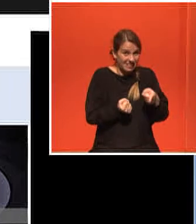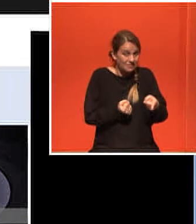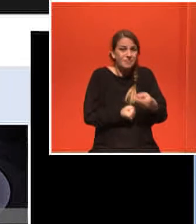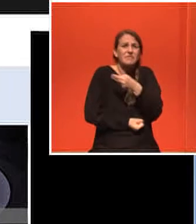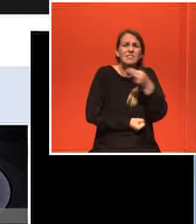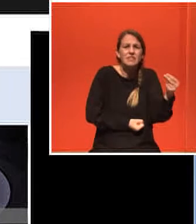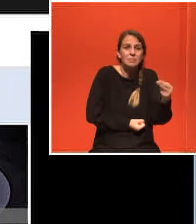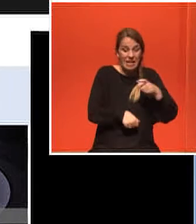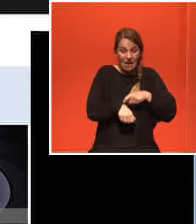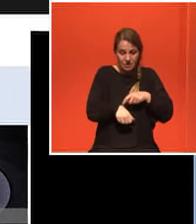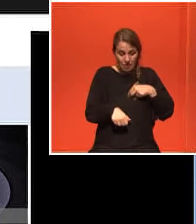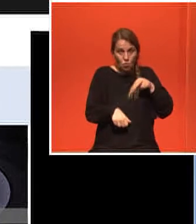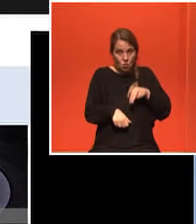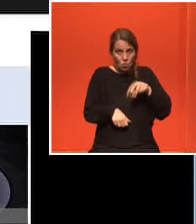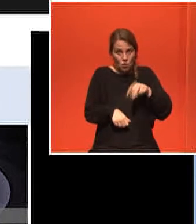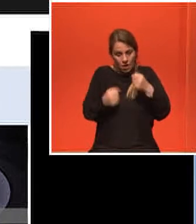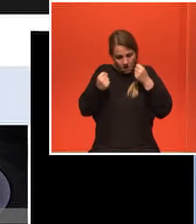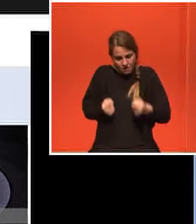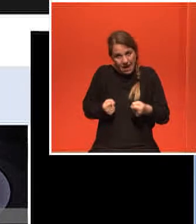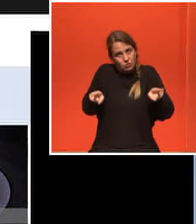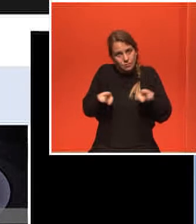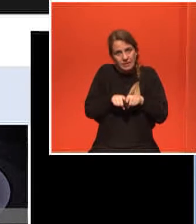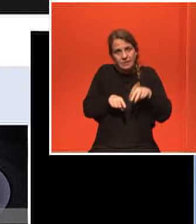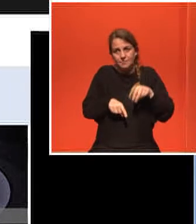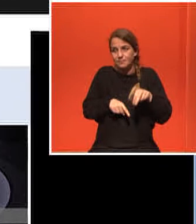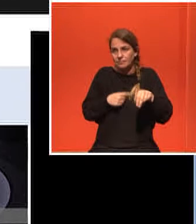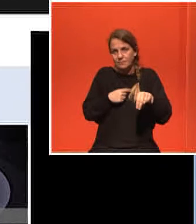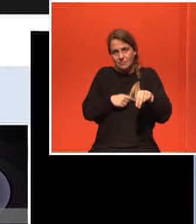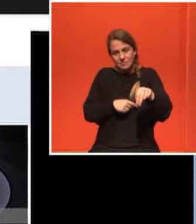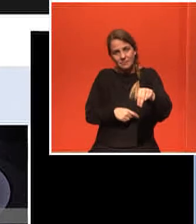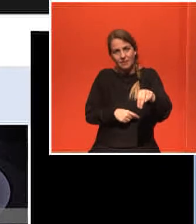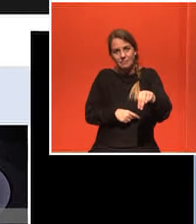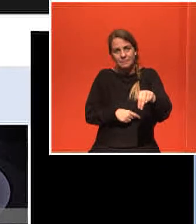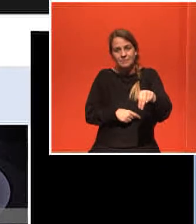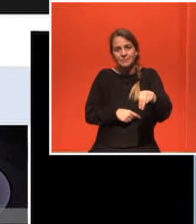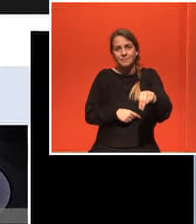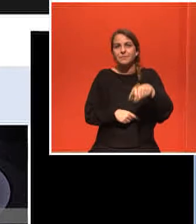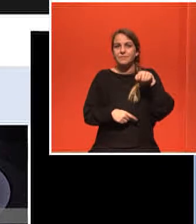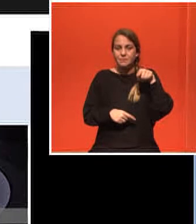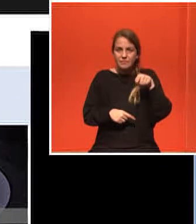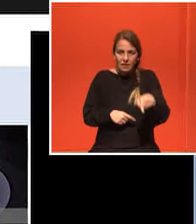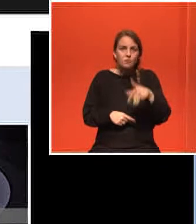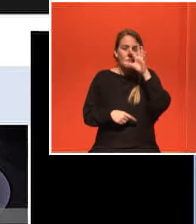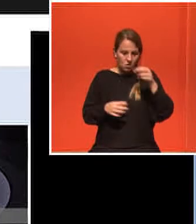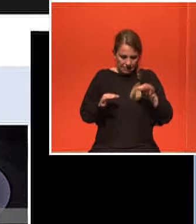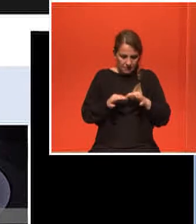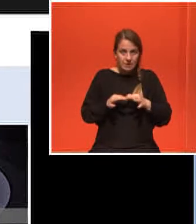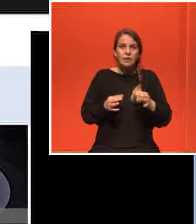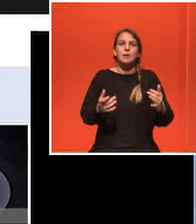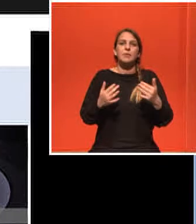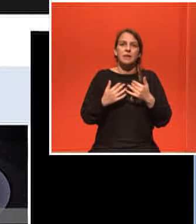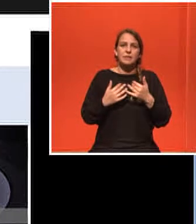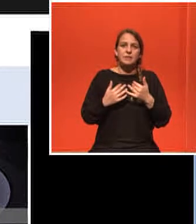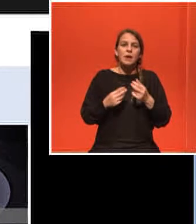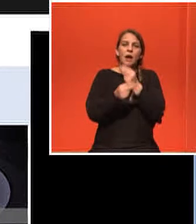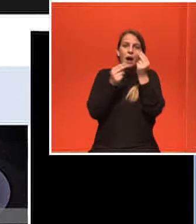μεταφέρουμε το βάρο μας αυτό είναι μια διαρκής φόρτιση απάνω στα κύτταρά μας και αυτά έχουν